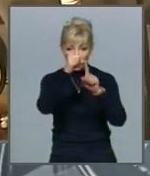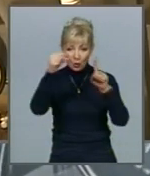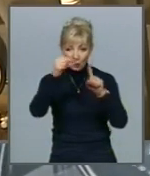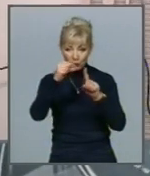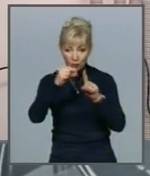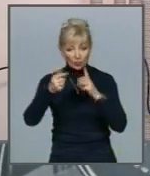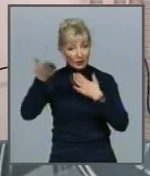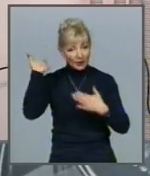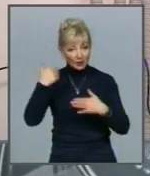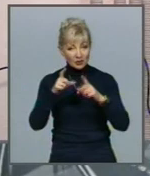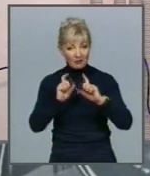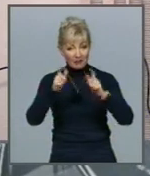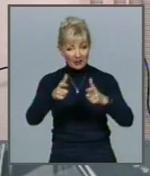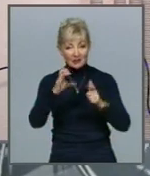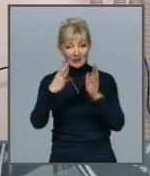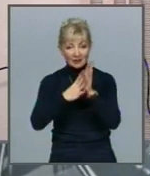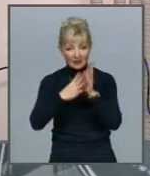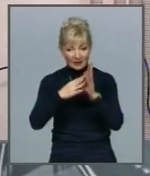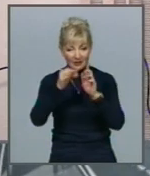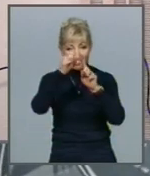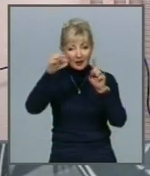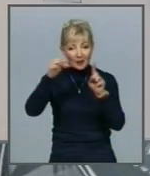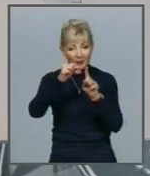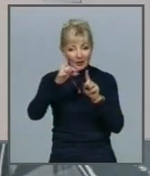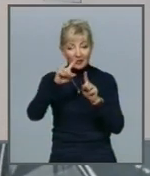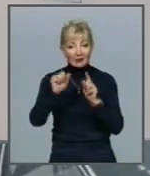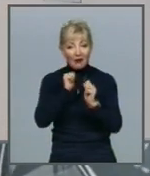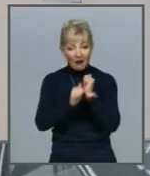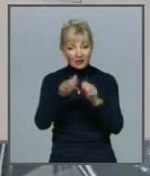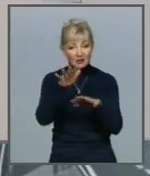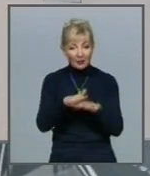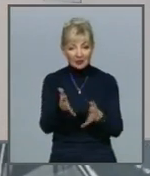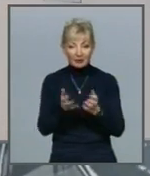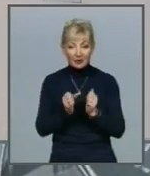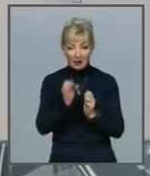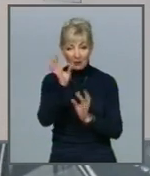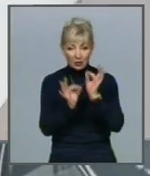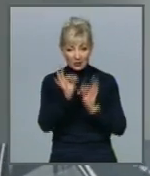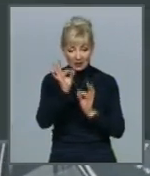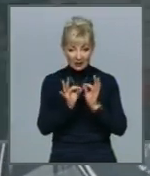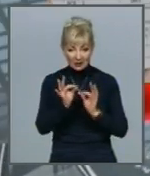платіжка могла складатися з дев'яти платежів, за кожен з яких банки брали комісію